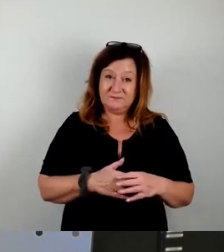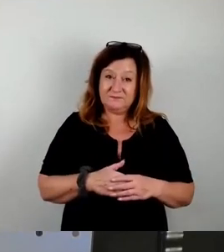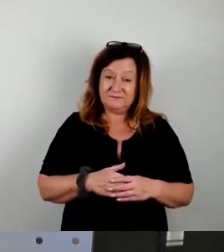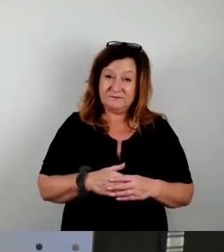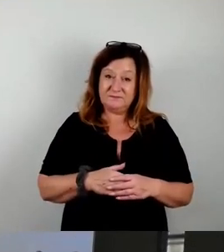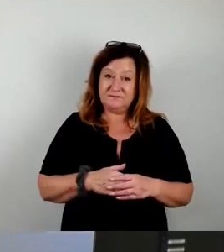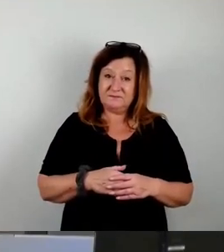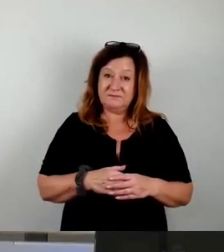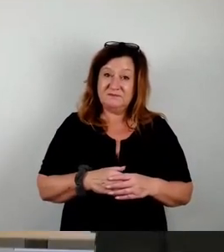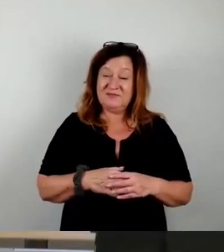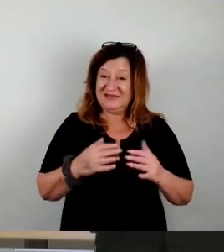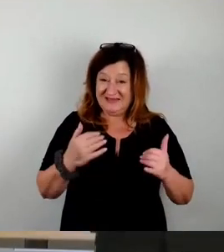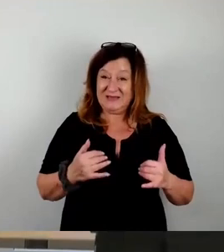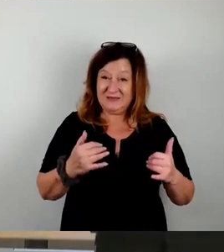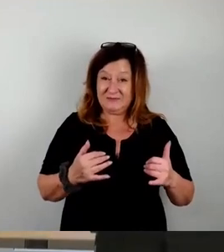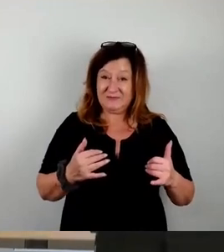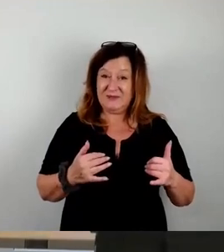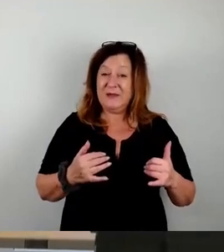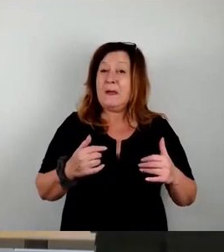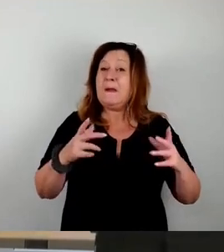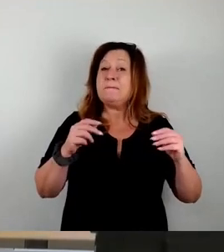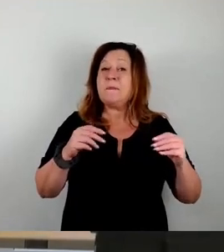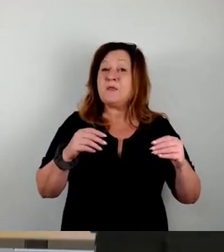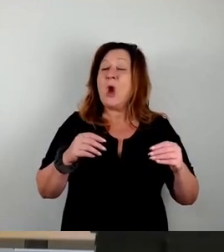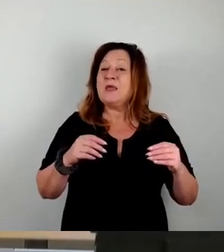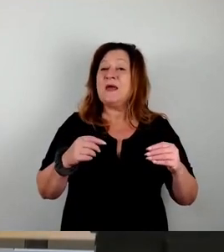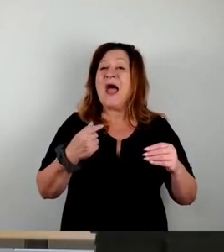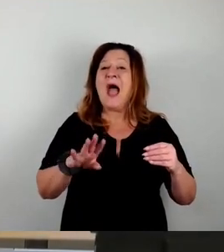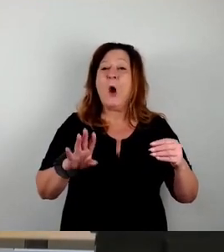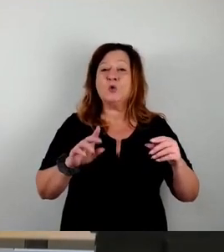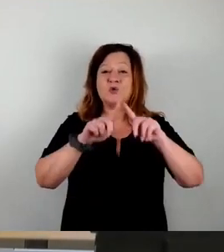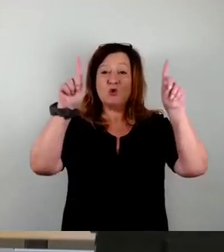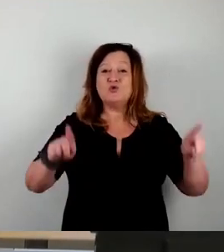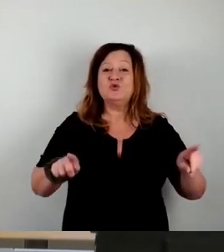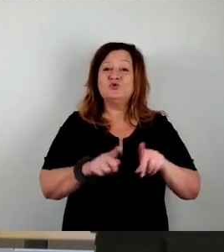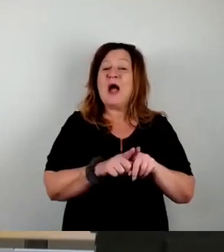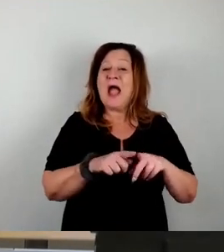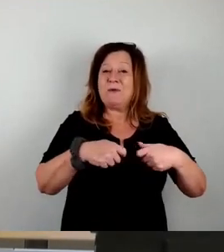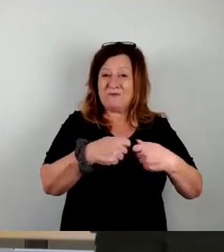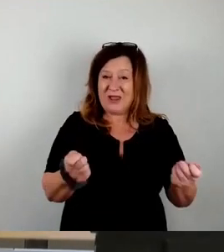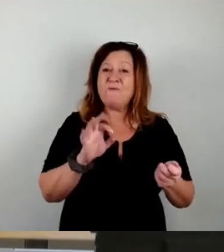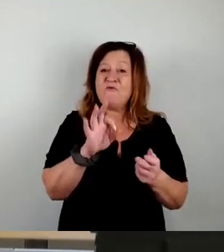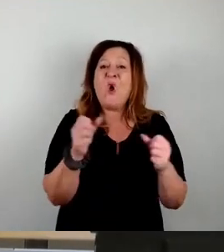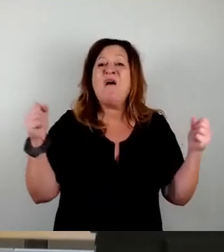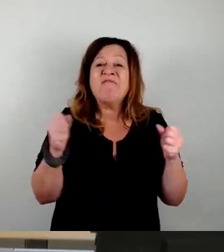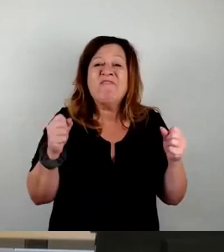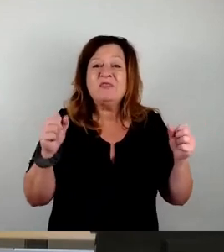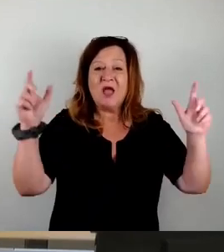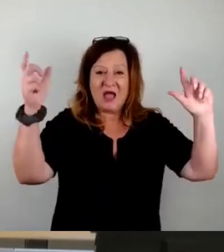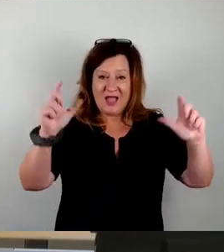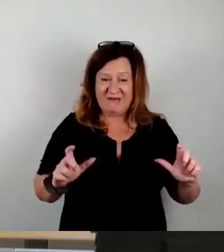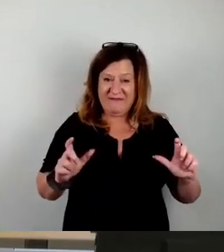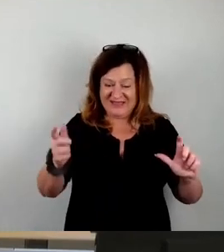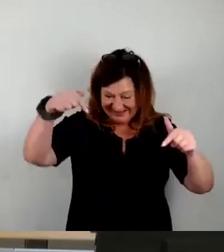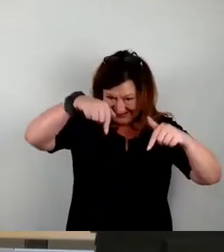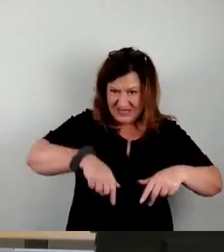eine Ausschreibung vergeben müssen, und zwar für ein Winter-Event, was in der Stadt stattfindet, also